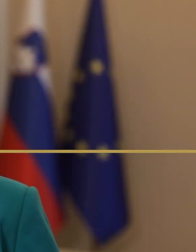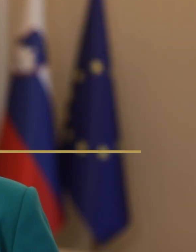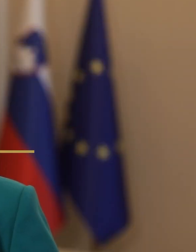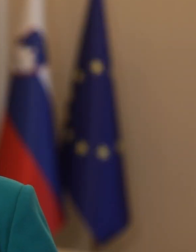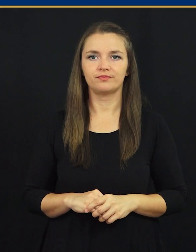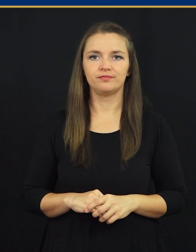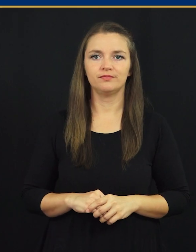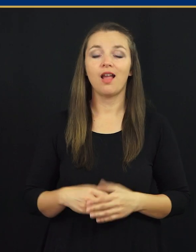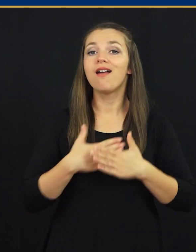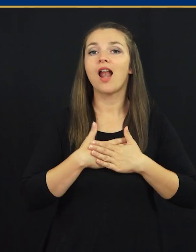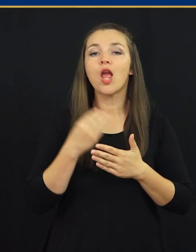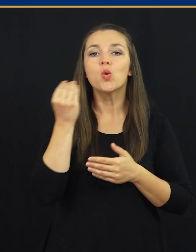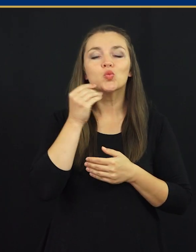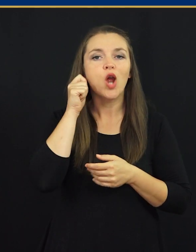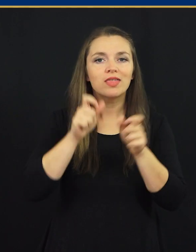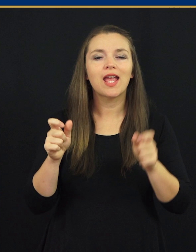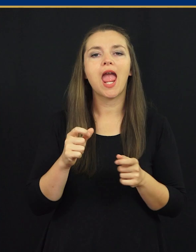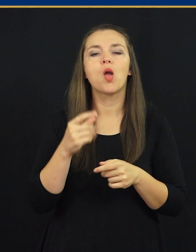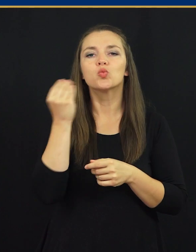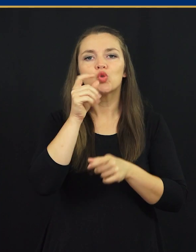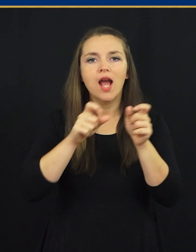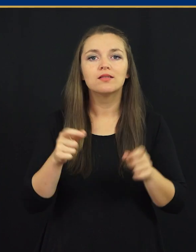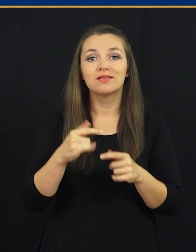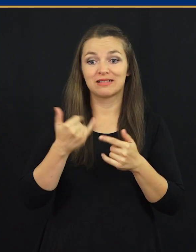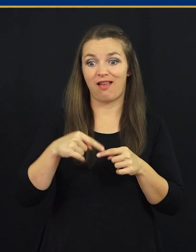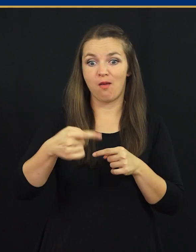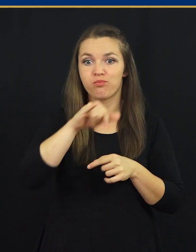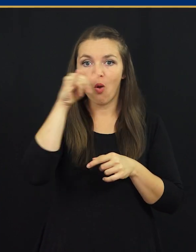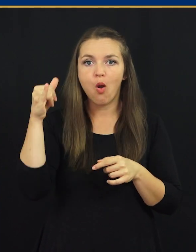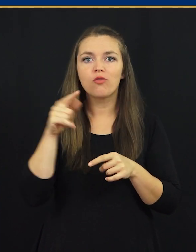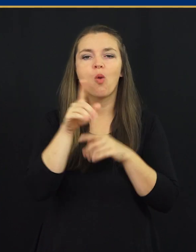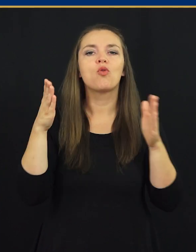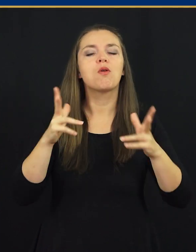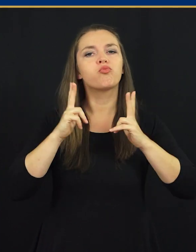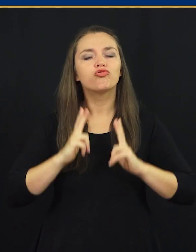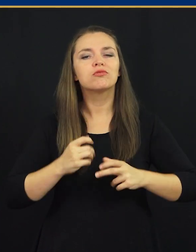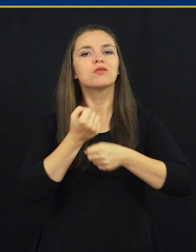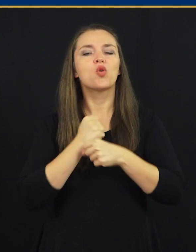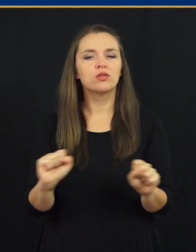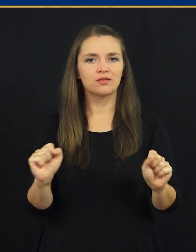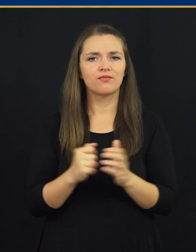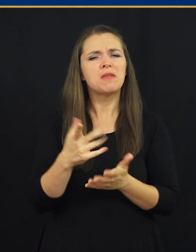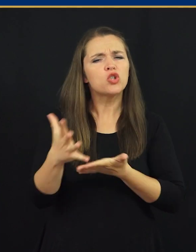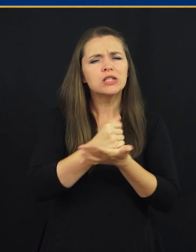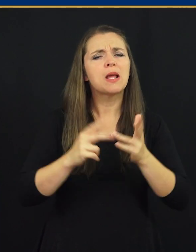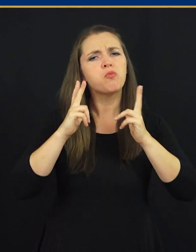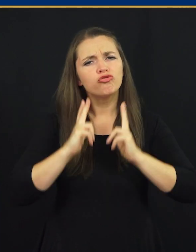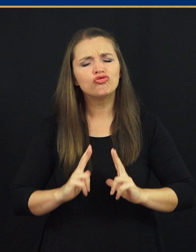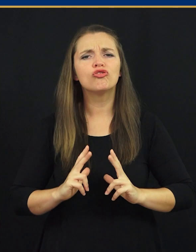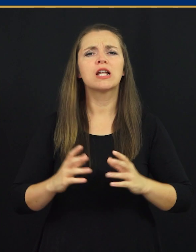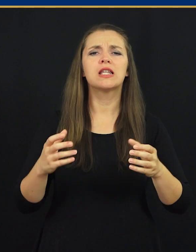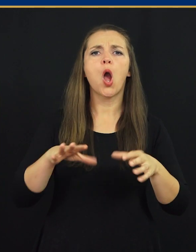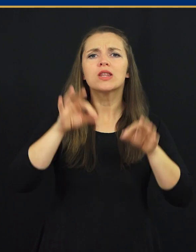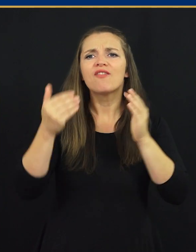Drage učenke in učenci, pred vami je poletje, obdobje počitka in sprostitve. Izkoristite ga za počitek,